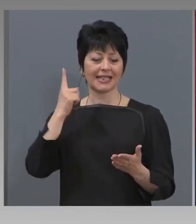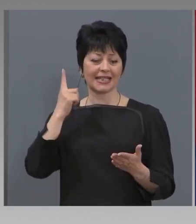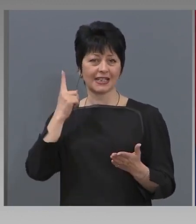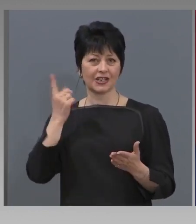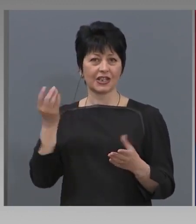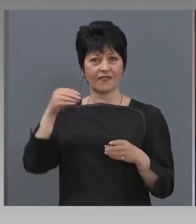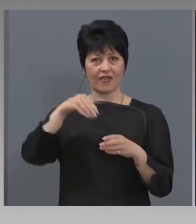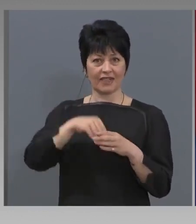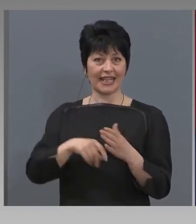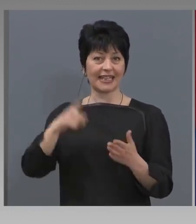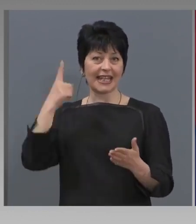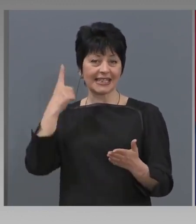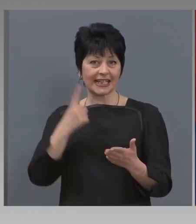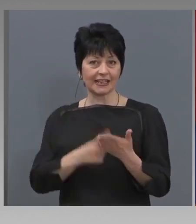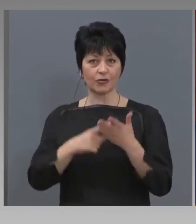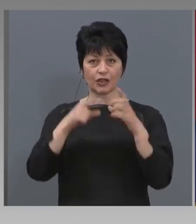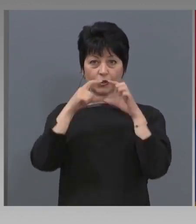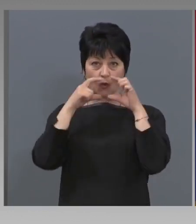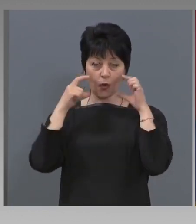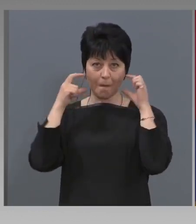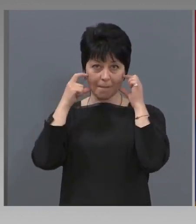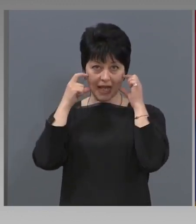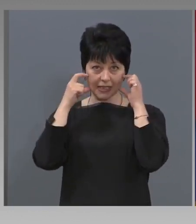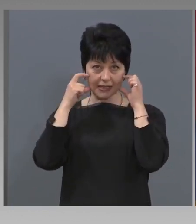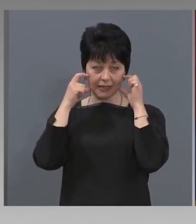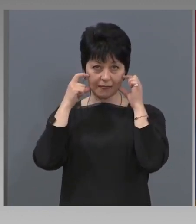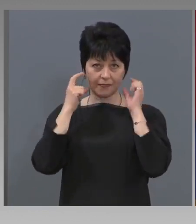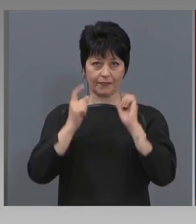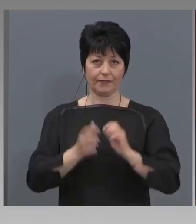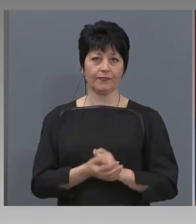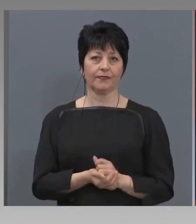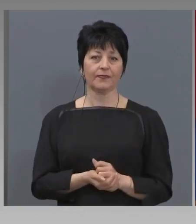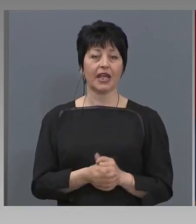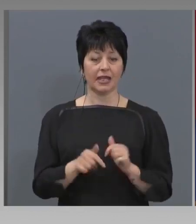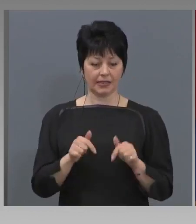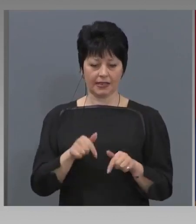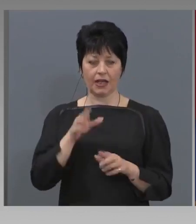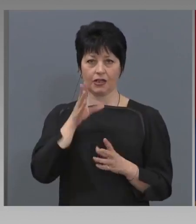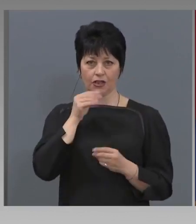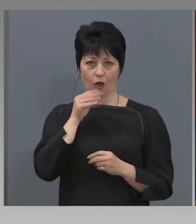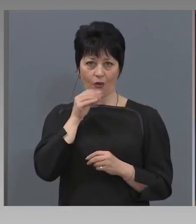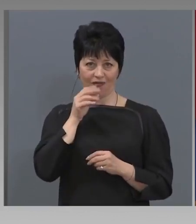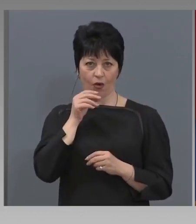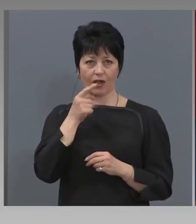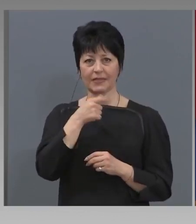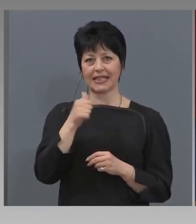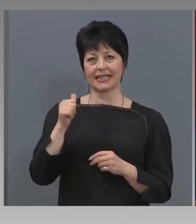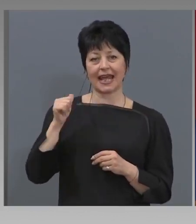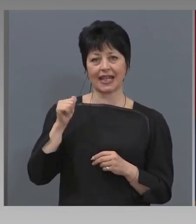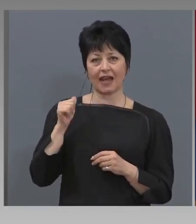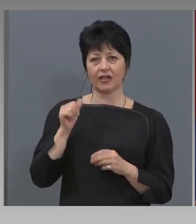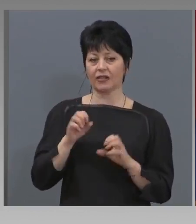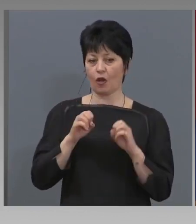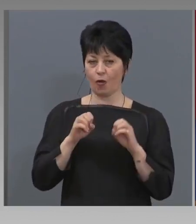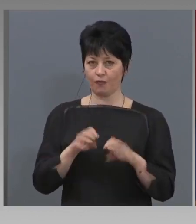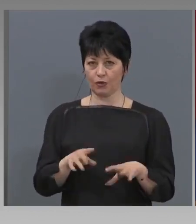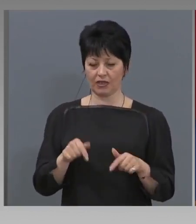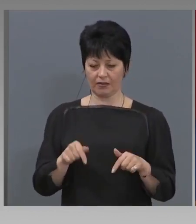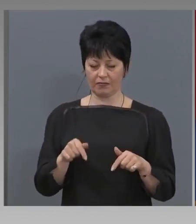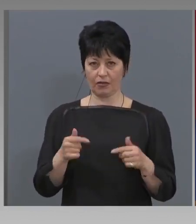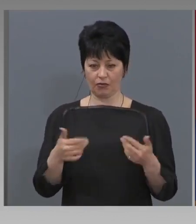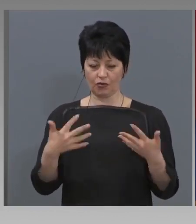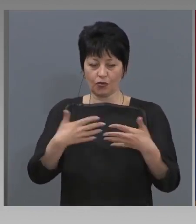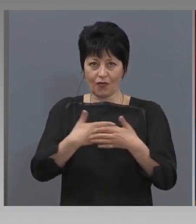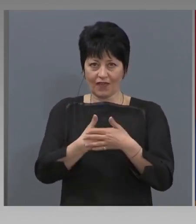носенето на маски. По мярката 60... Сега ще говоря с Асананиев, да го пуснем от довечера, от полунош,